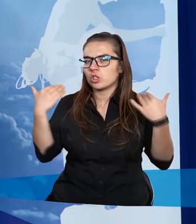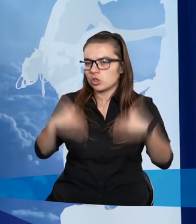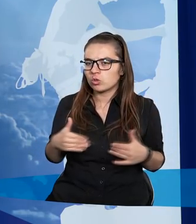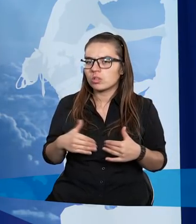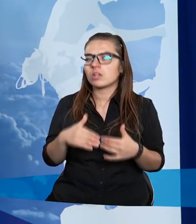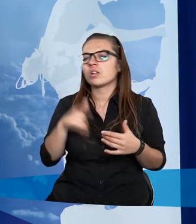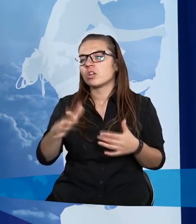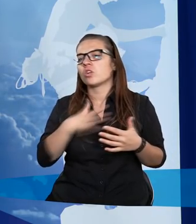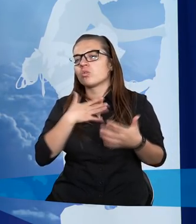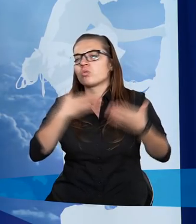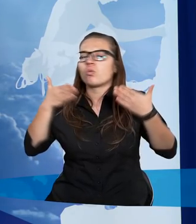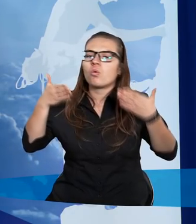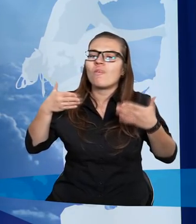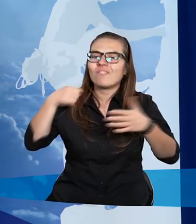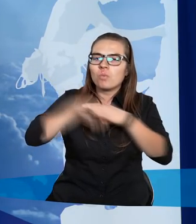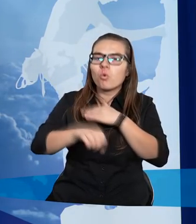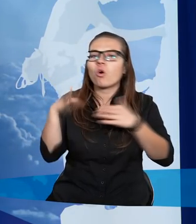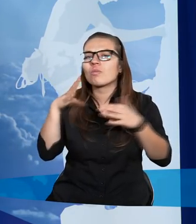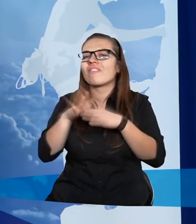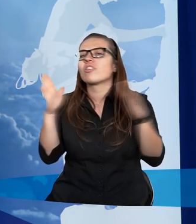albo urodziłeś się w domu,